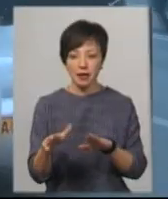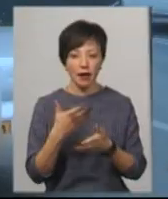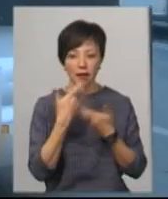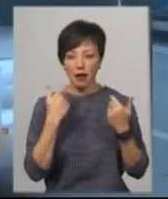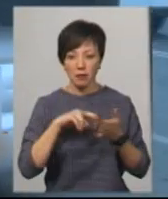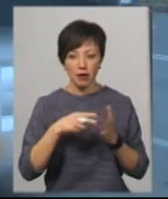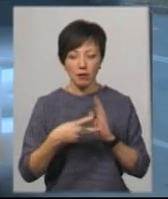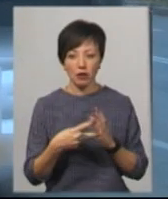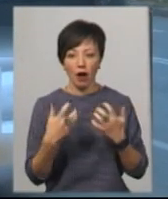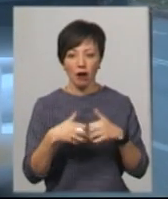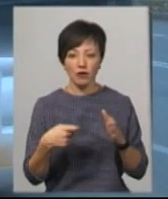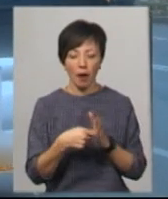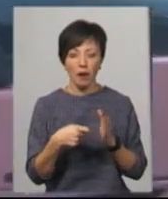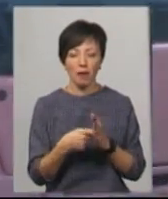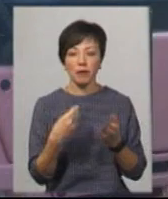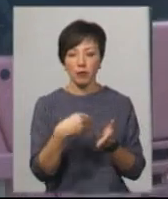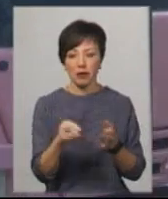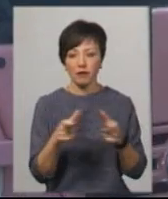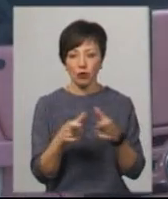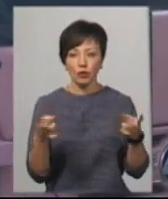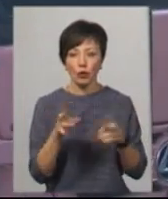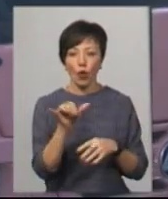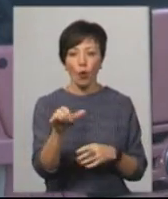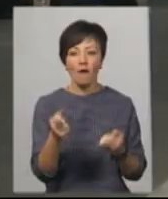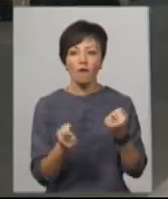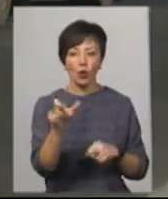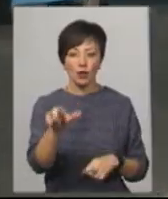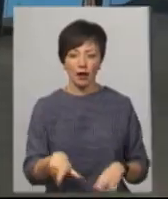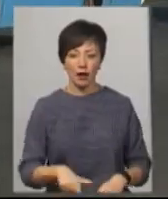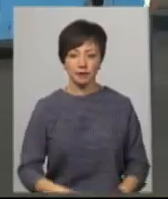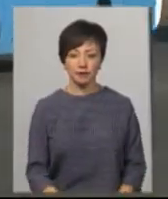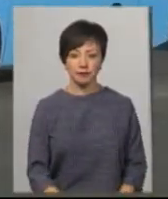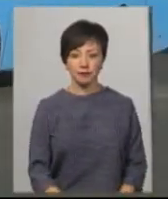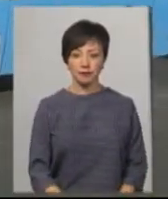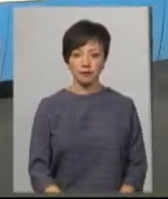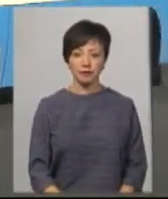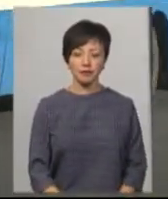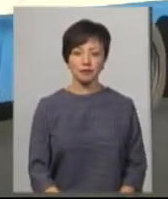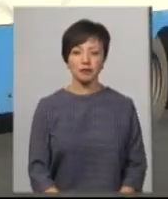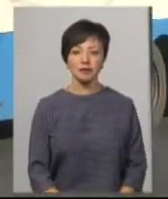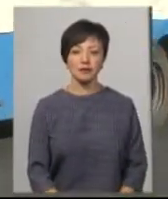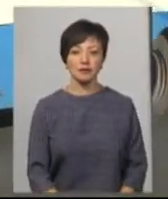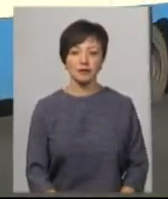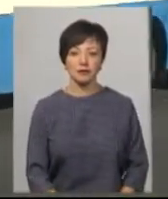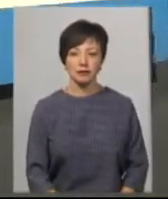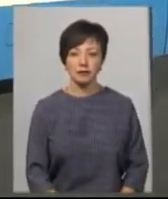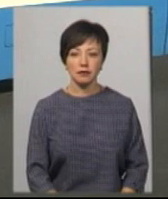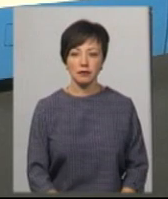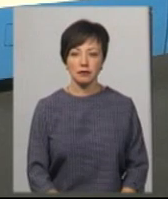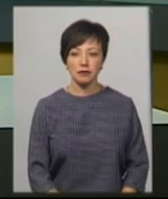передбачені касові апарати, тоді придбати квиток потрібно у водія. Анастасія Збродова, Іван Мовчан. Новини на Суспільному. Хмельницький.